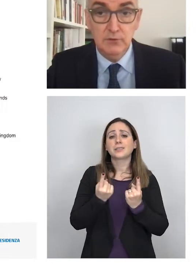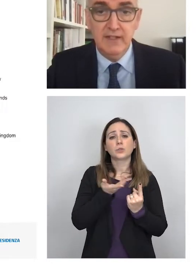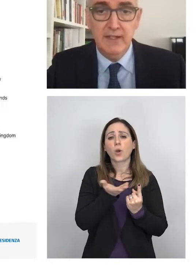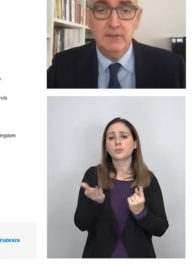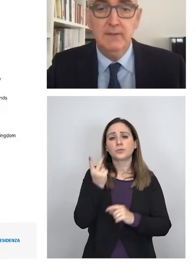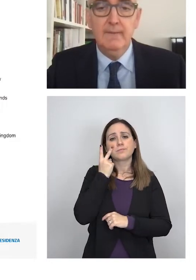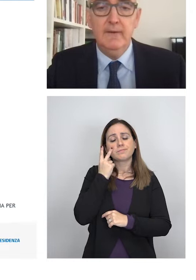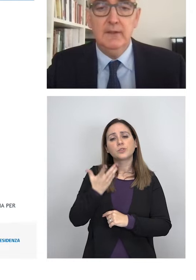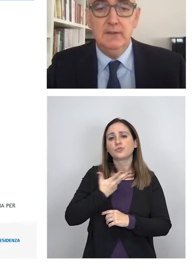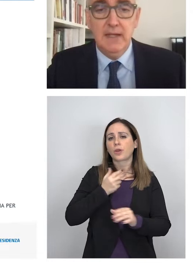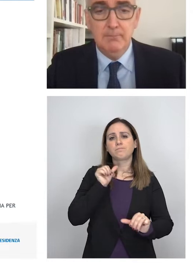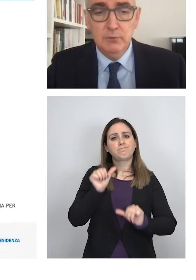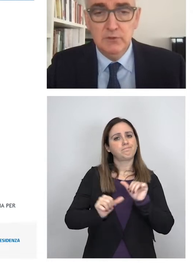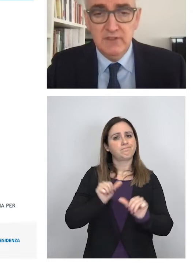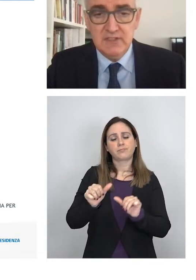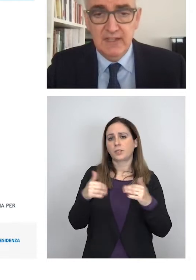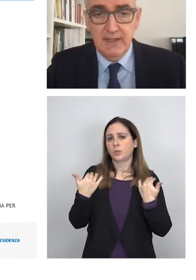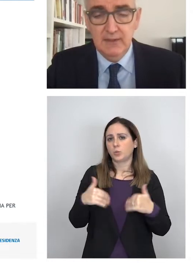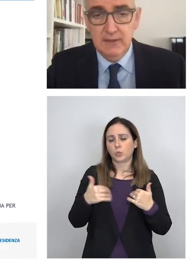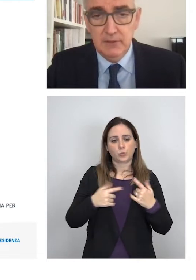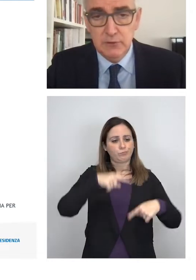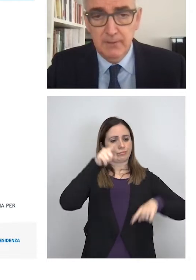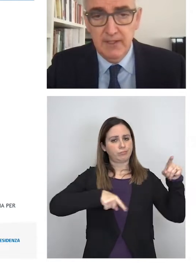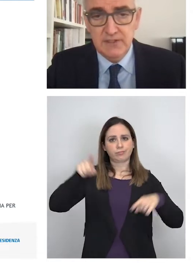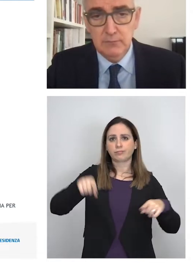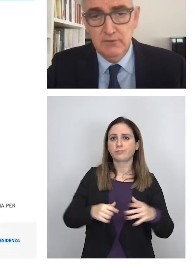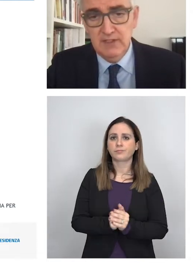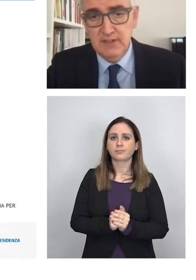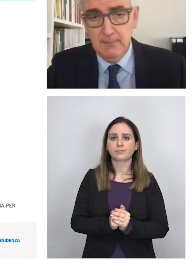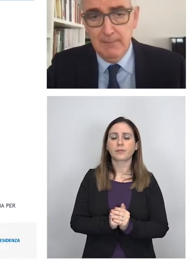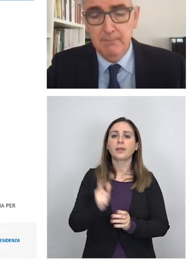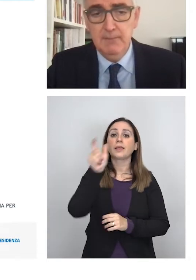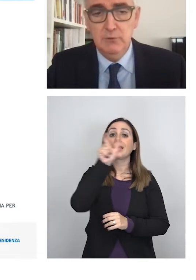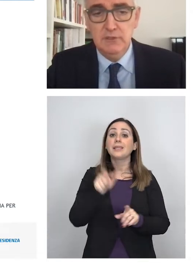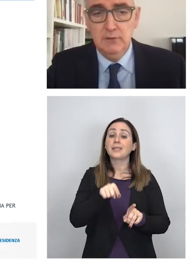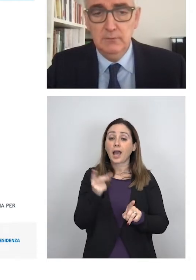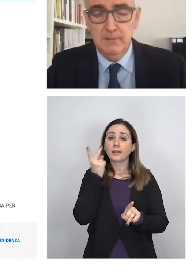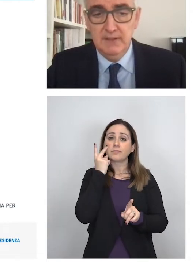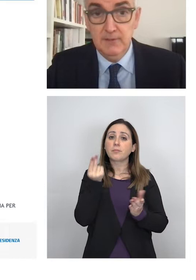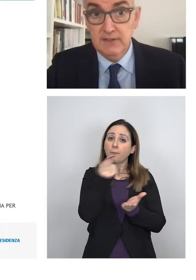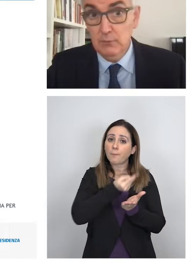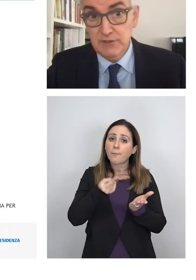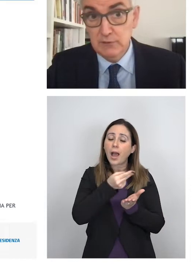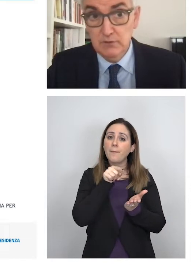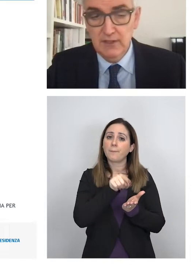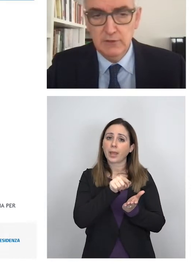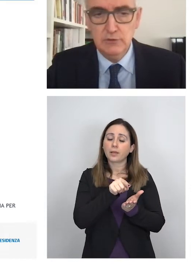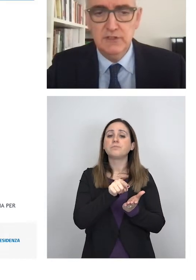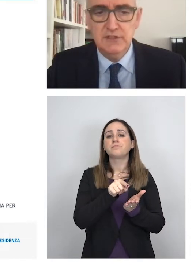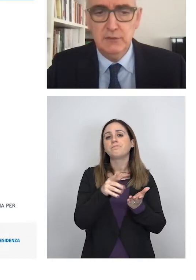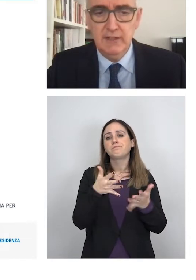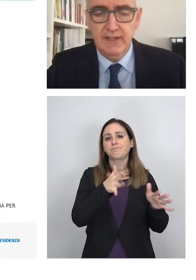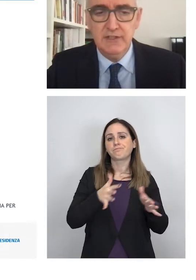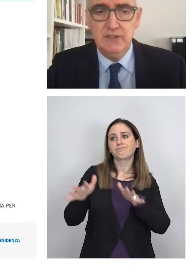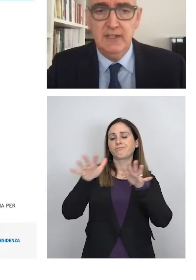molto variabile. Dal punto di vista del nostro paese come vedete le mappe mostrano come praticamente in quasi tutte le